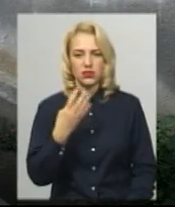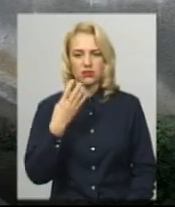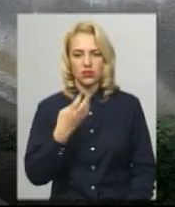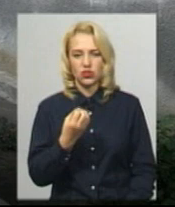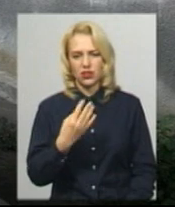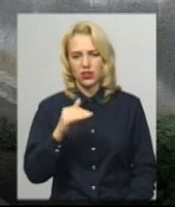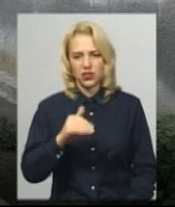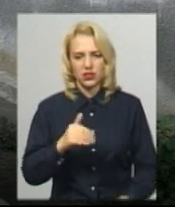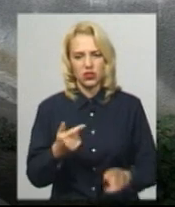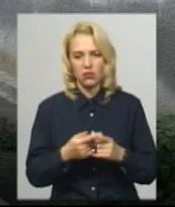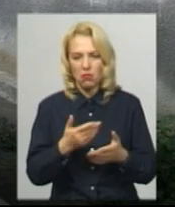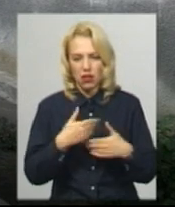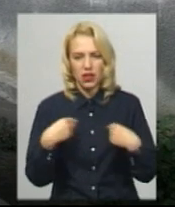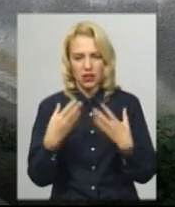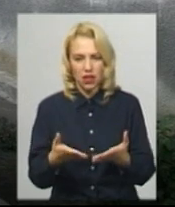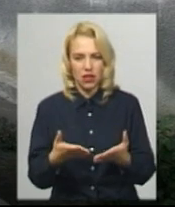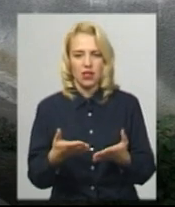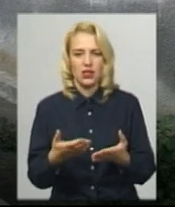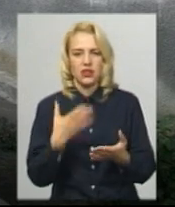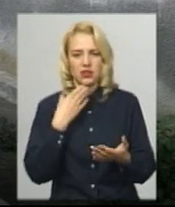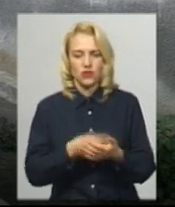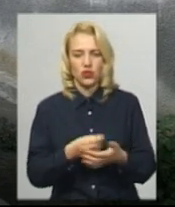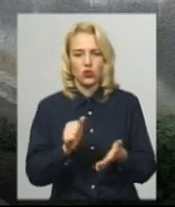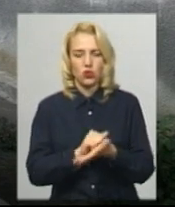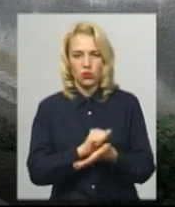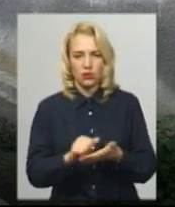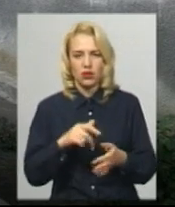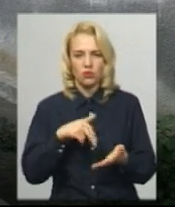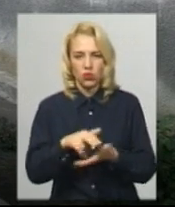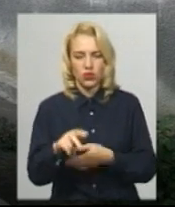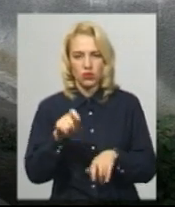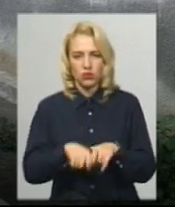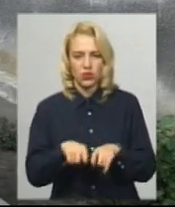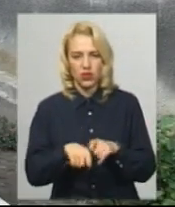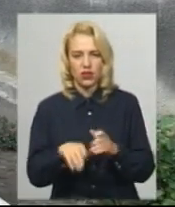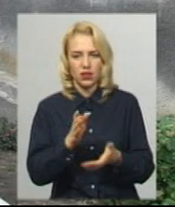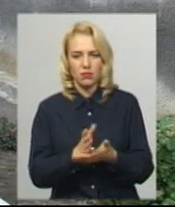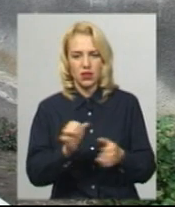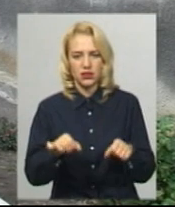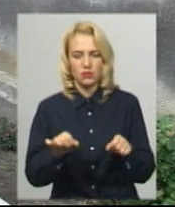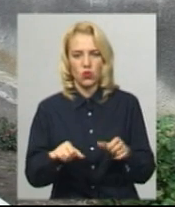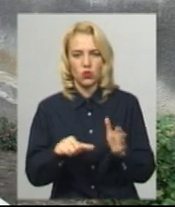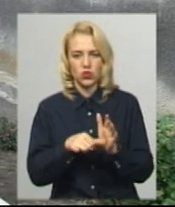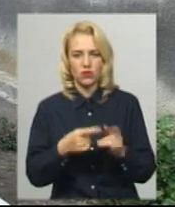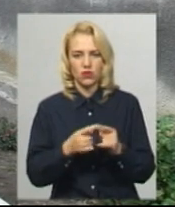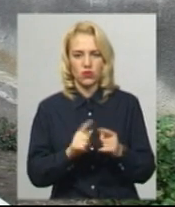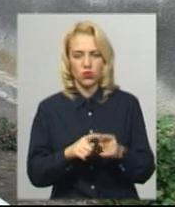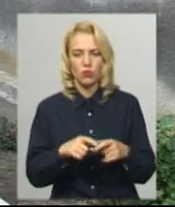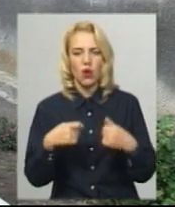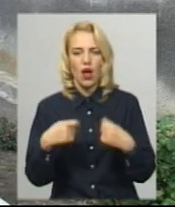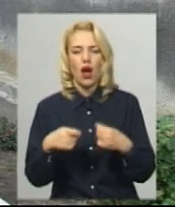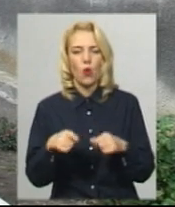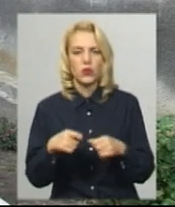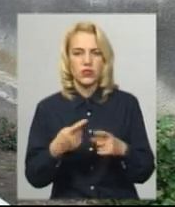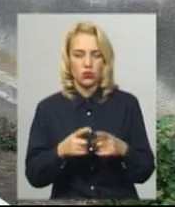свої документи, пройшли перевірку і мали змогу участвувати в цьому аукціоні. Він